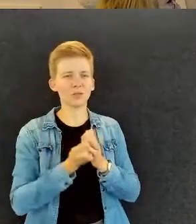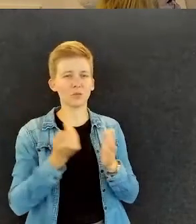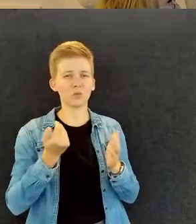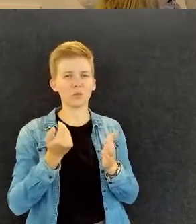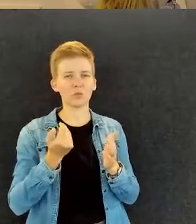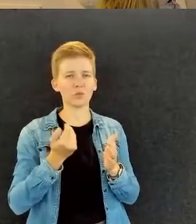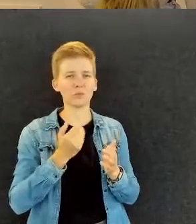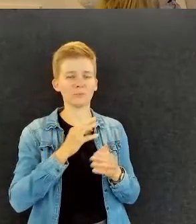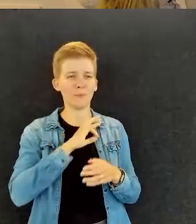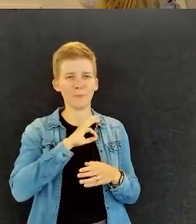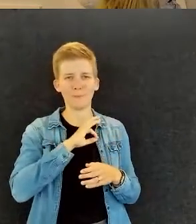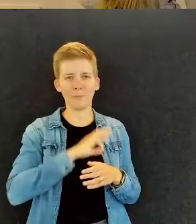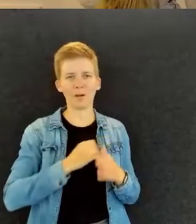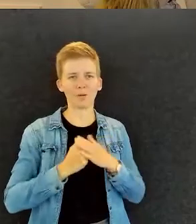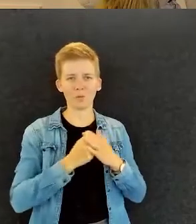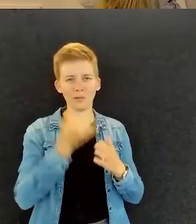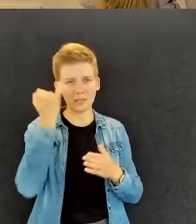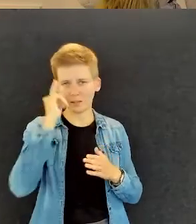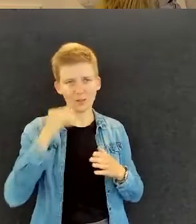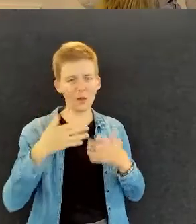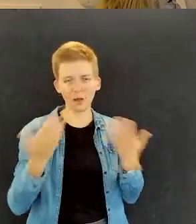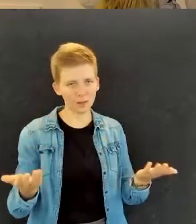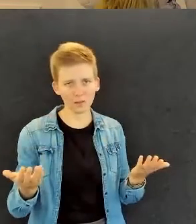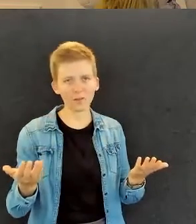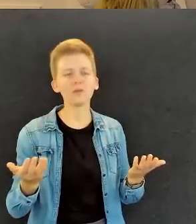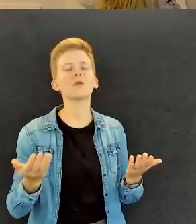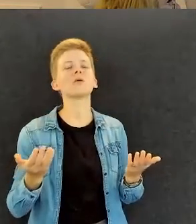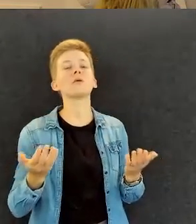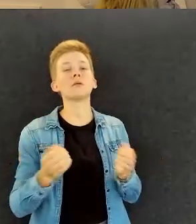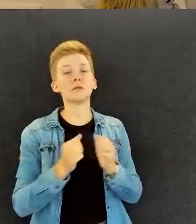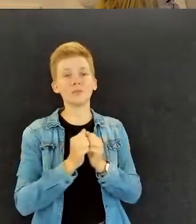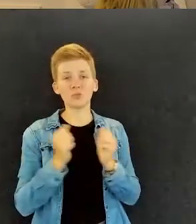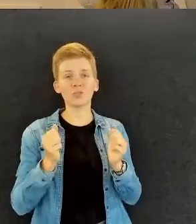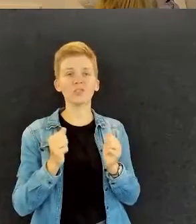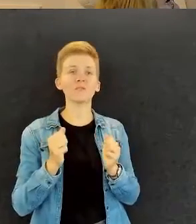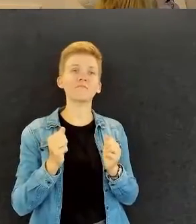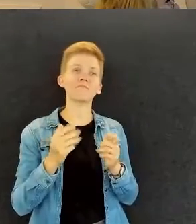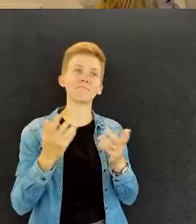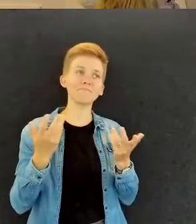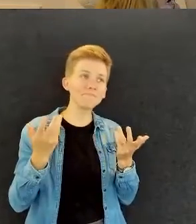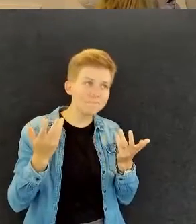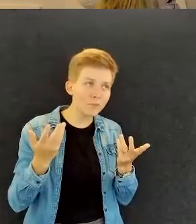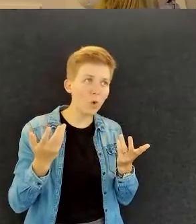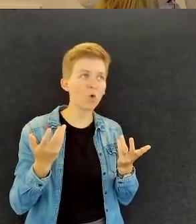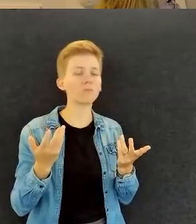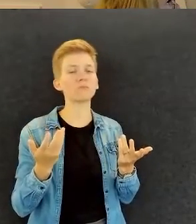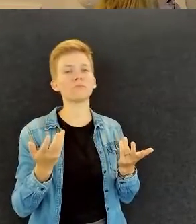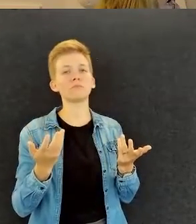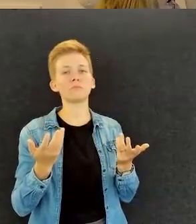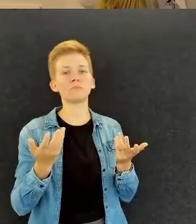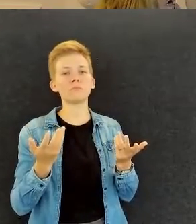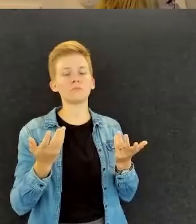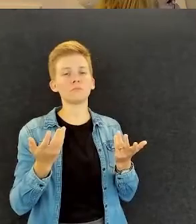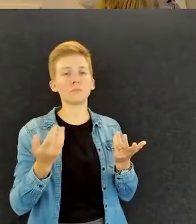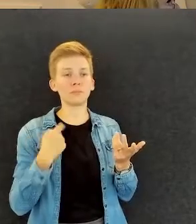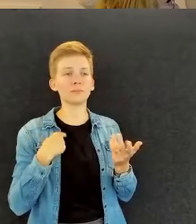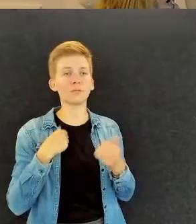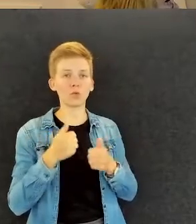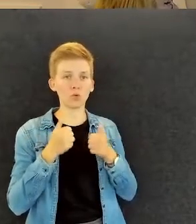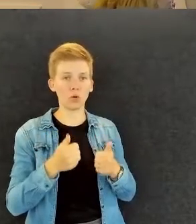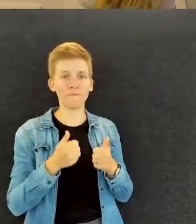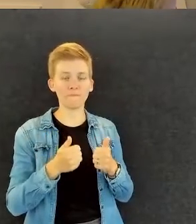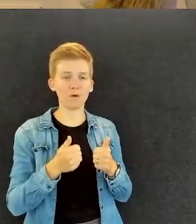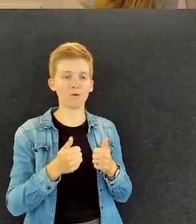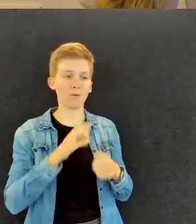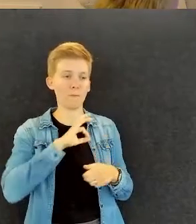tarkoitus. Mutta ehkä juuri siinä tullaankin siihen, että mä ainakin toivoisin, että se